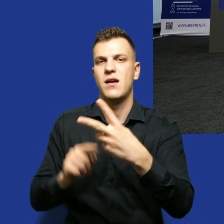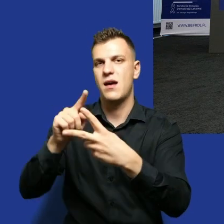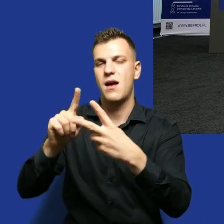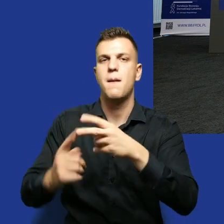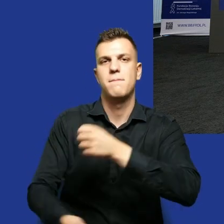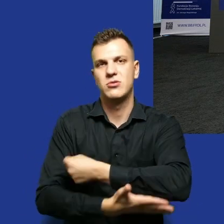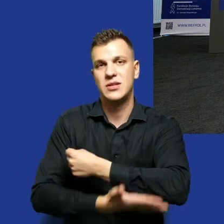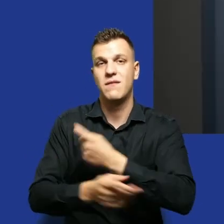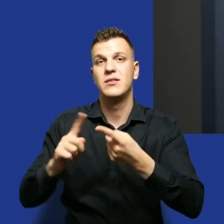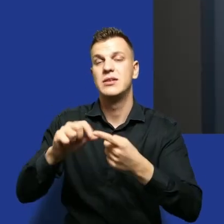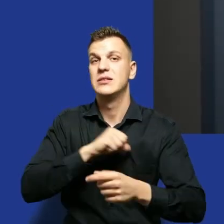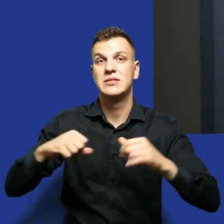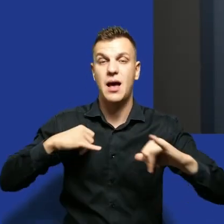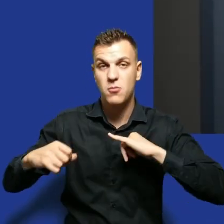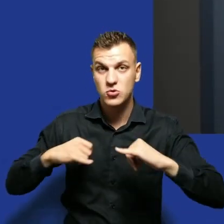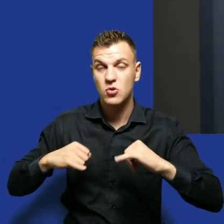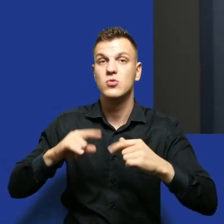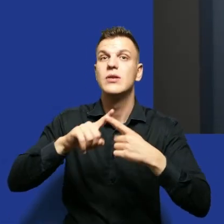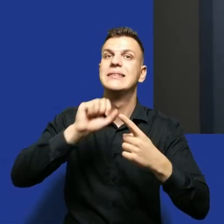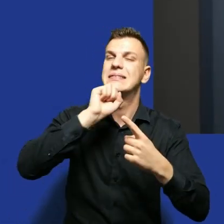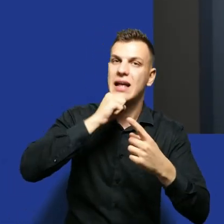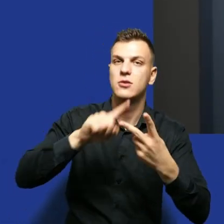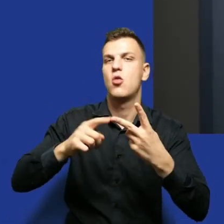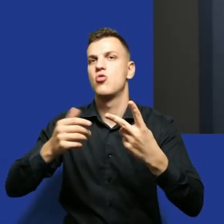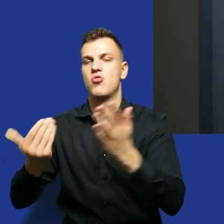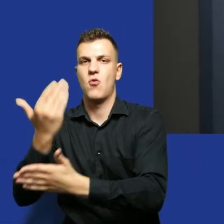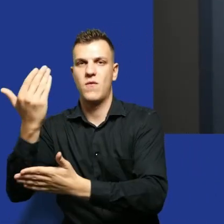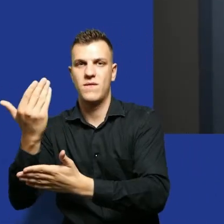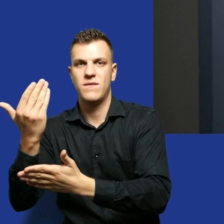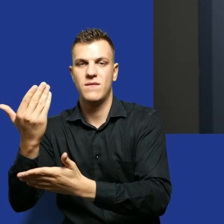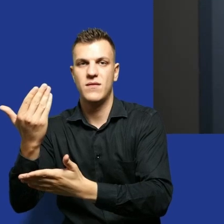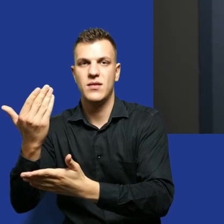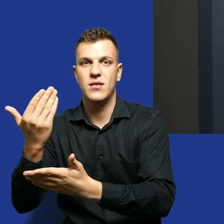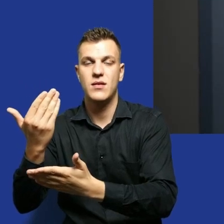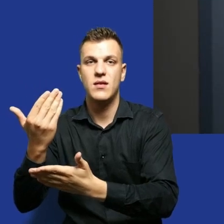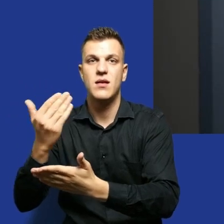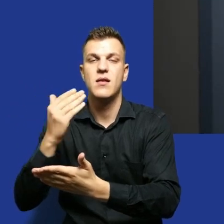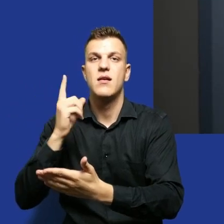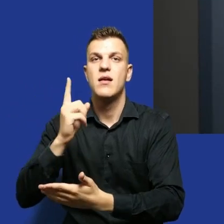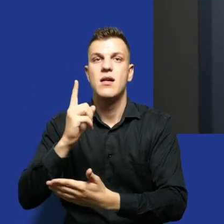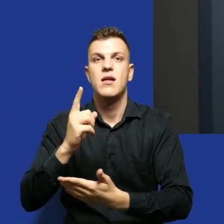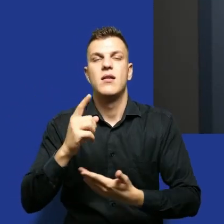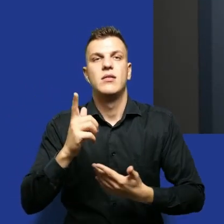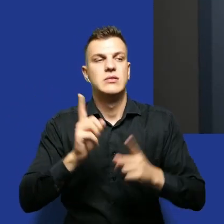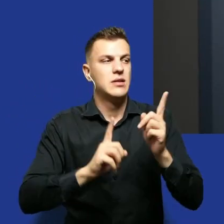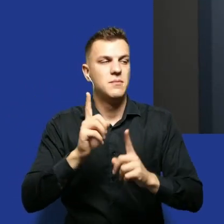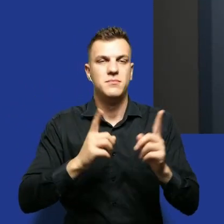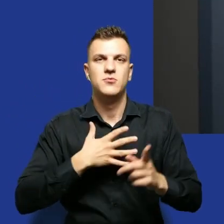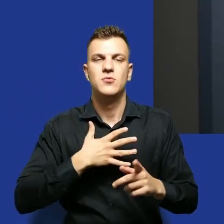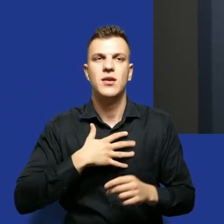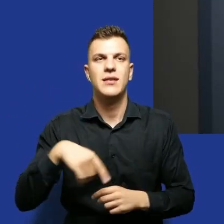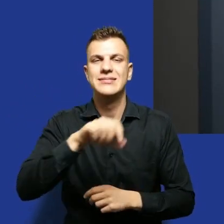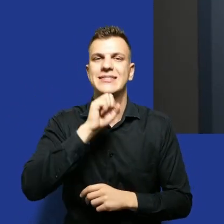podstawowe samorządowców, czyli nowsi i starsi i wydaje mi się, że Pani Wójt pada ofiarą wizerunku tych starszych, bo niestety jest tak,